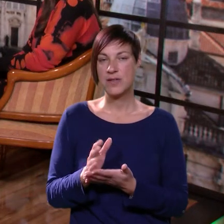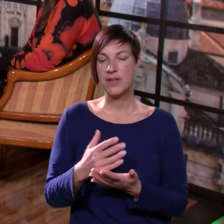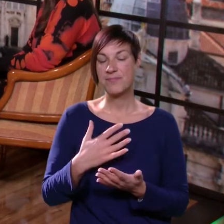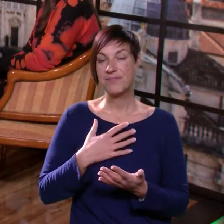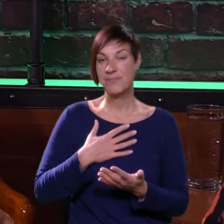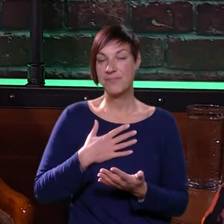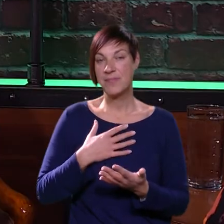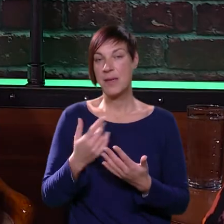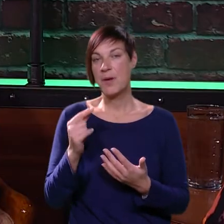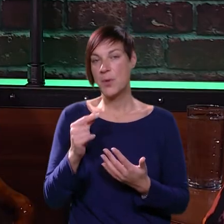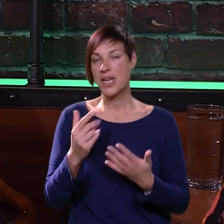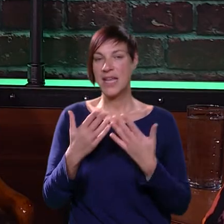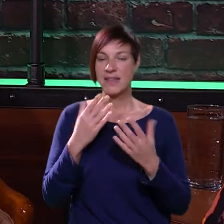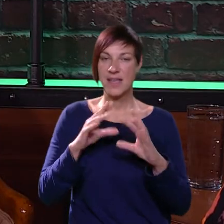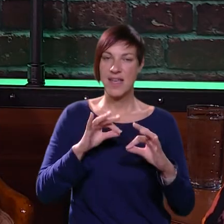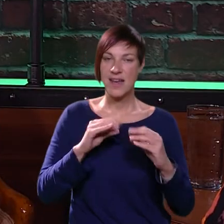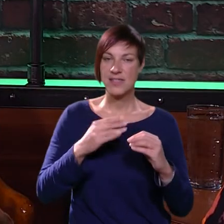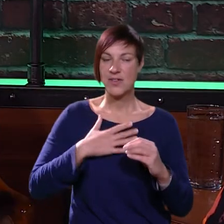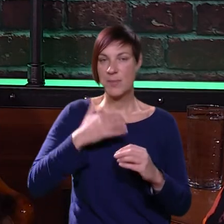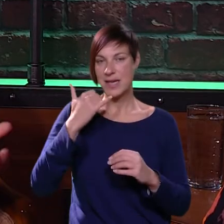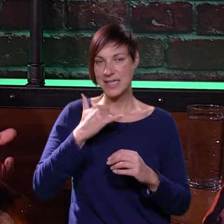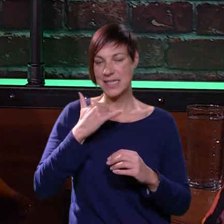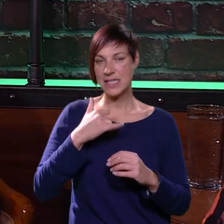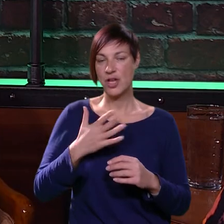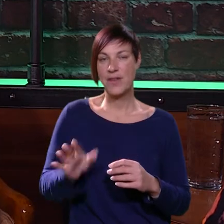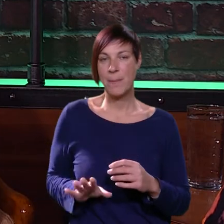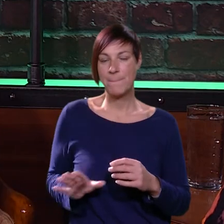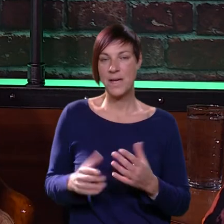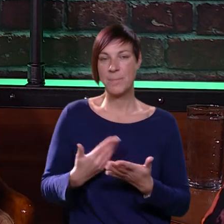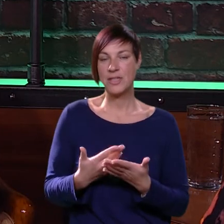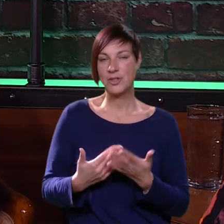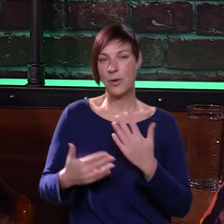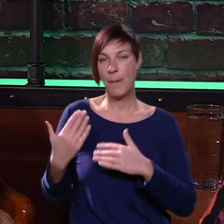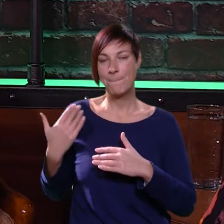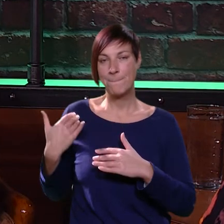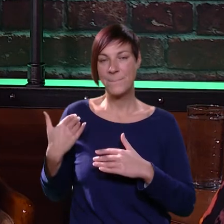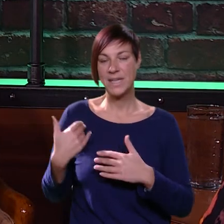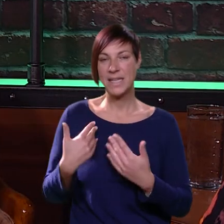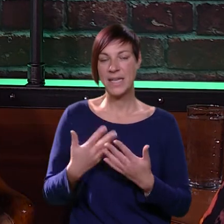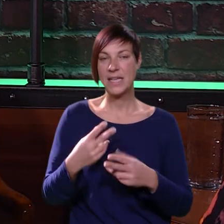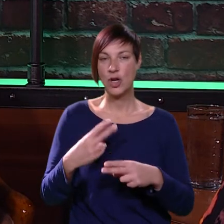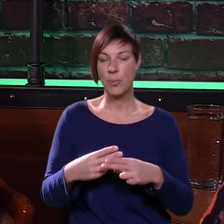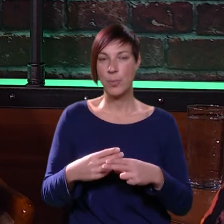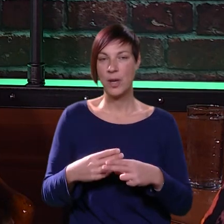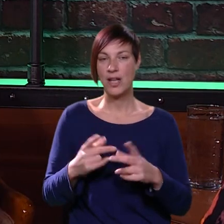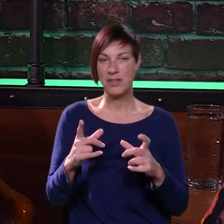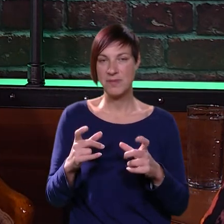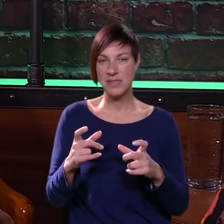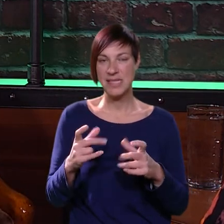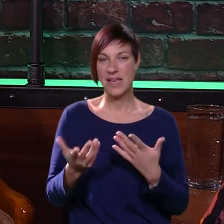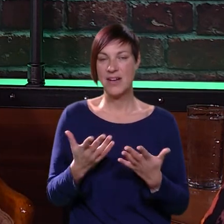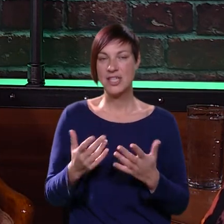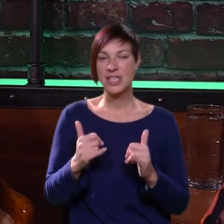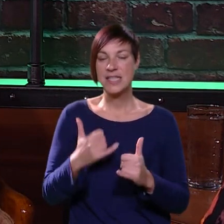se konzultira sa mnom, imamo kratke razgovole, ona mene zazove na mobitel, mama to, to, to, prije kad je teko bolila, onda bi mi